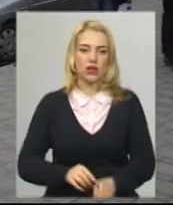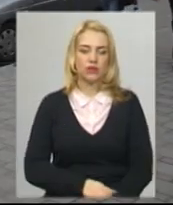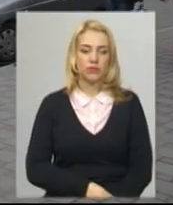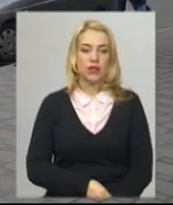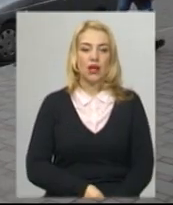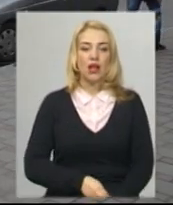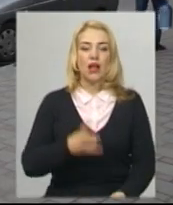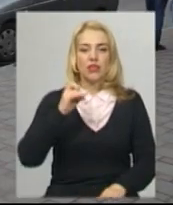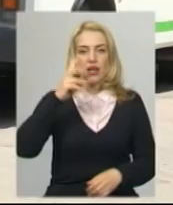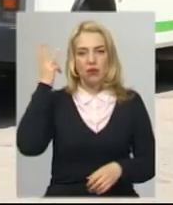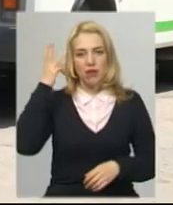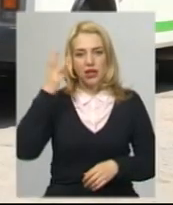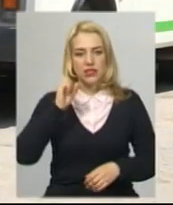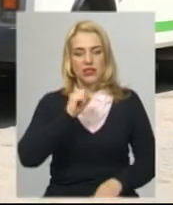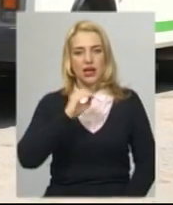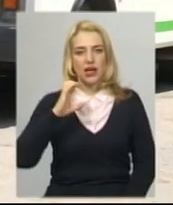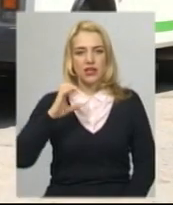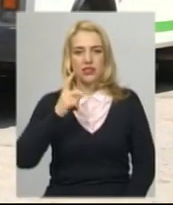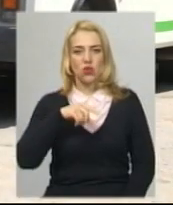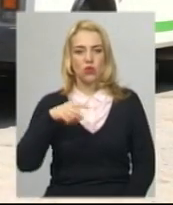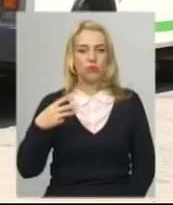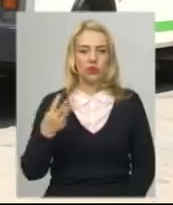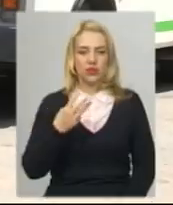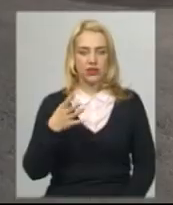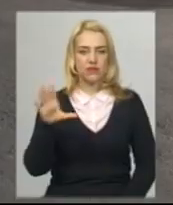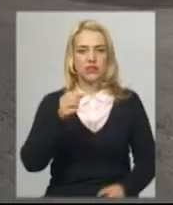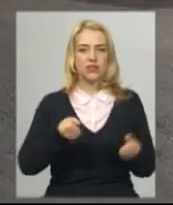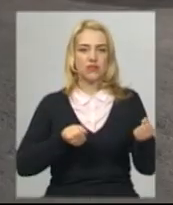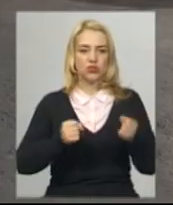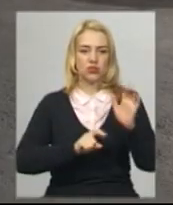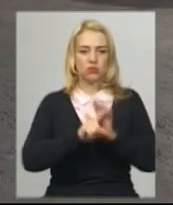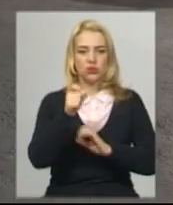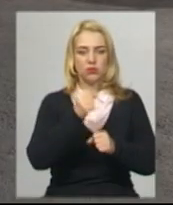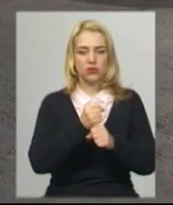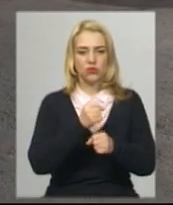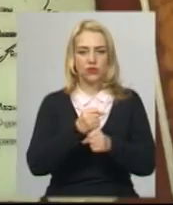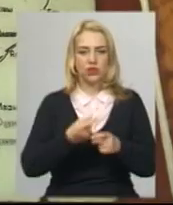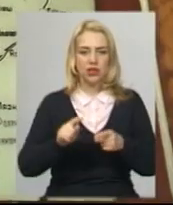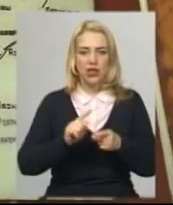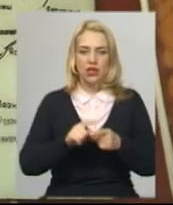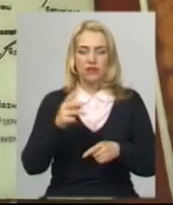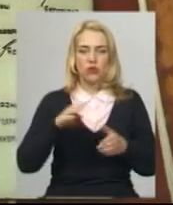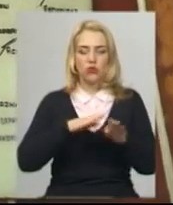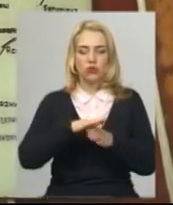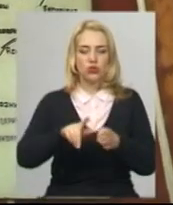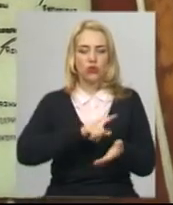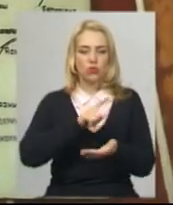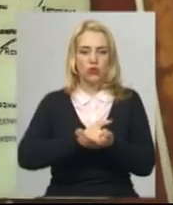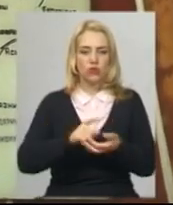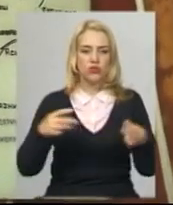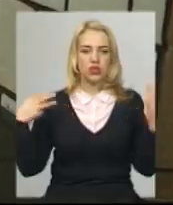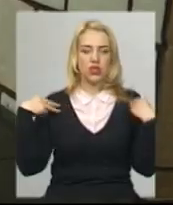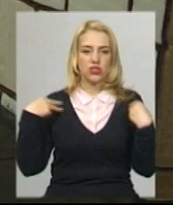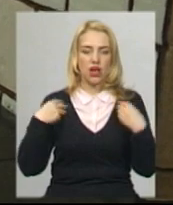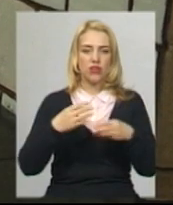На Хмельницькій автостанції номер три всі водії приміських маршрутів сьогодні вийшли на роботу. Виконуюча обов'язки начальника автостанції Олена Багацька на